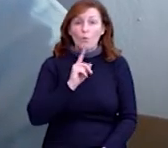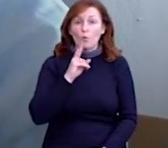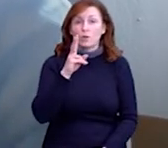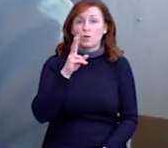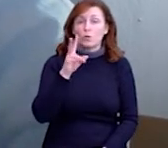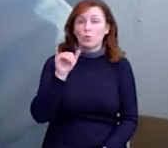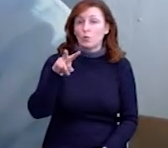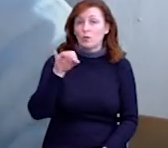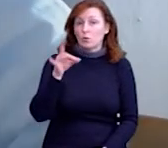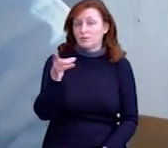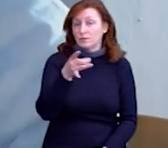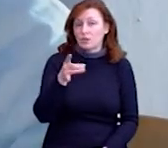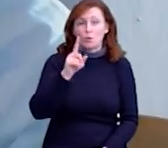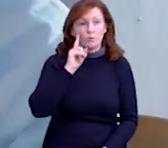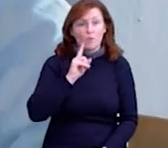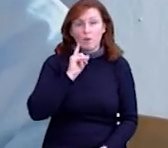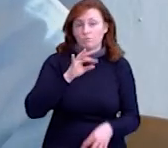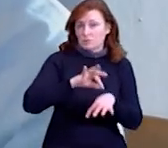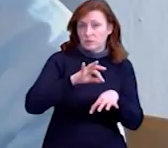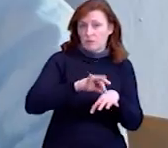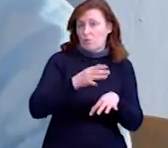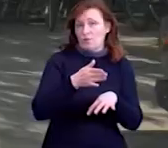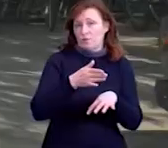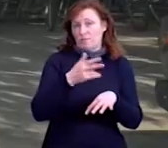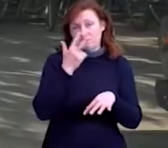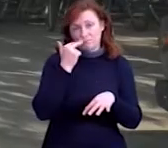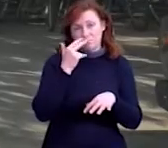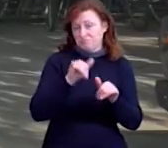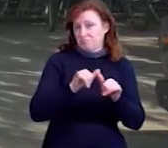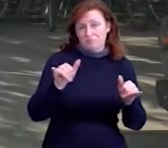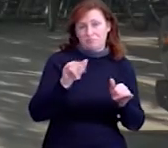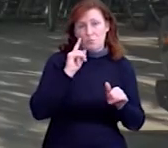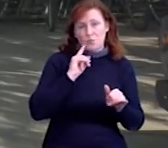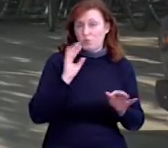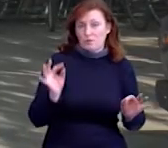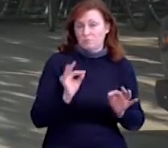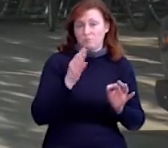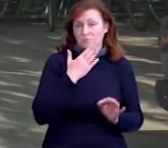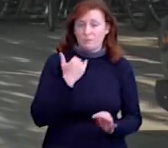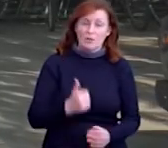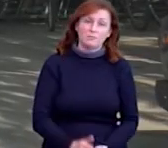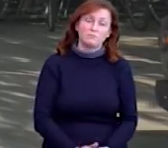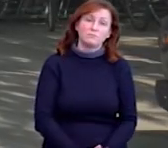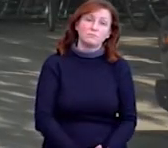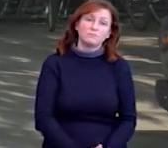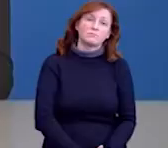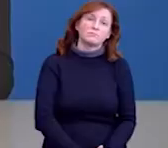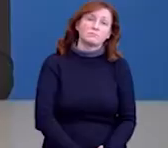захворюваність на герлої не дуже велика. Аліна Клименко, Олександр Поліщук, новини на Суспільному.